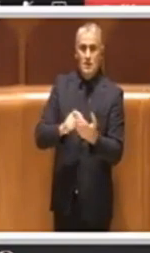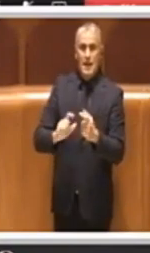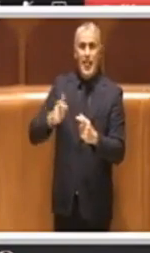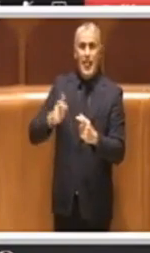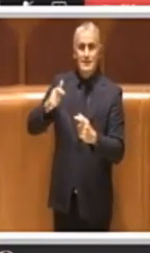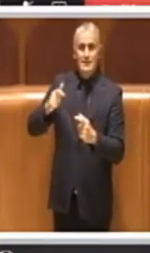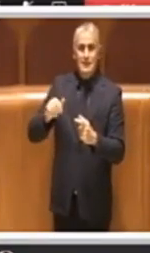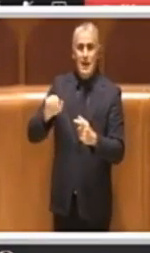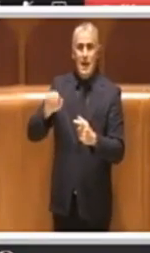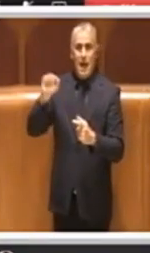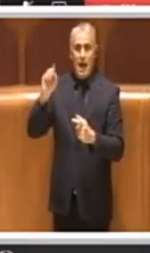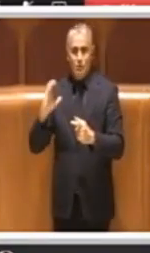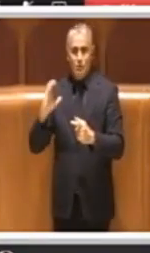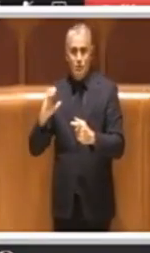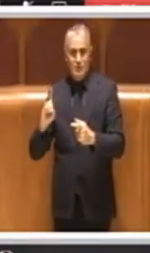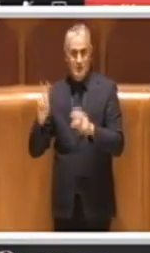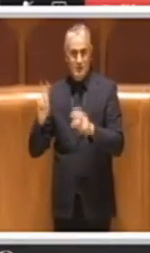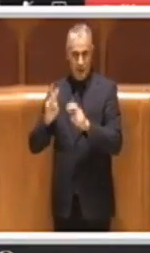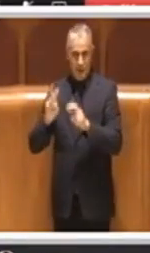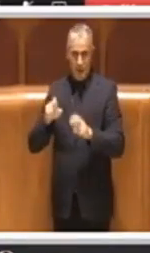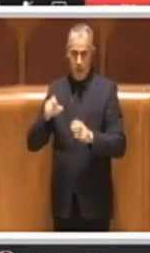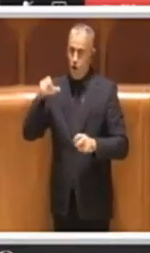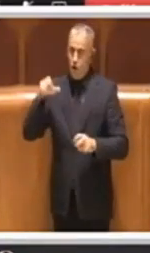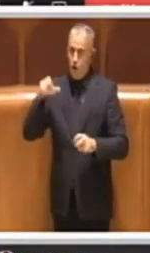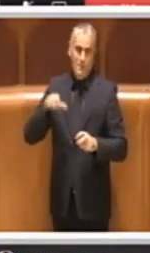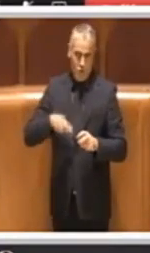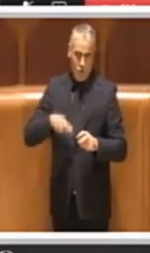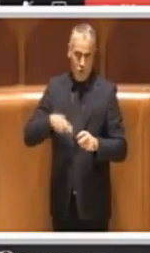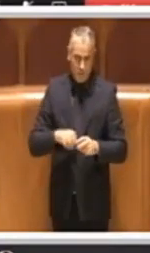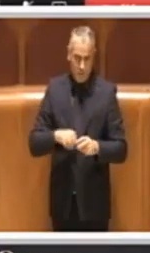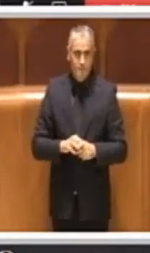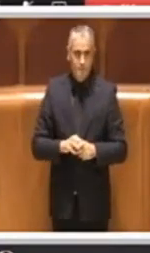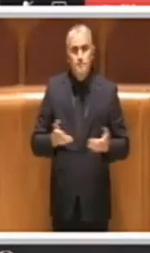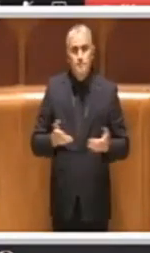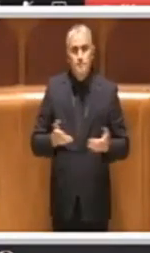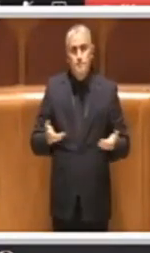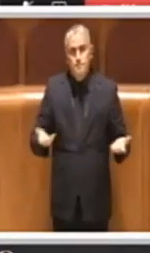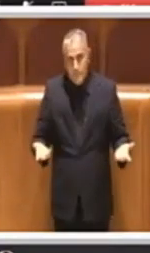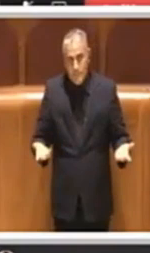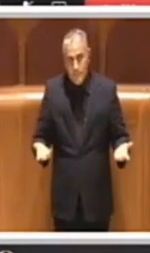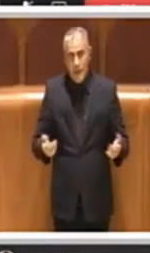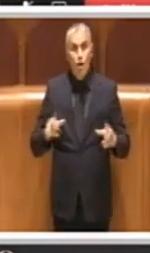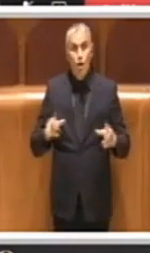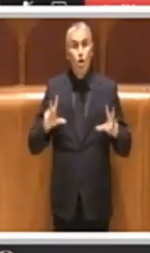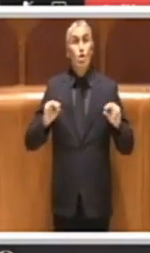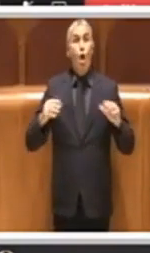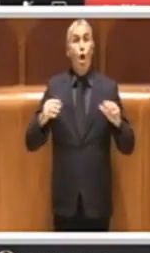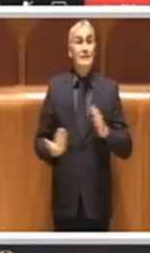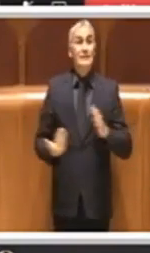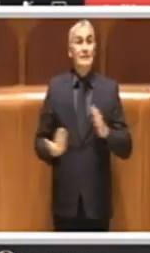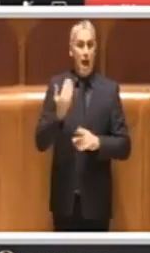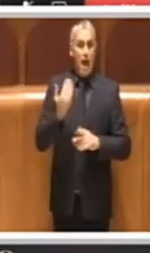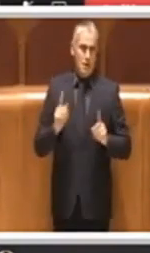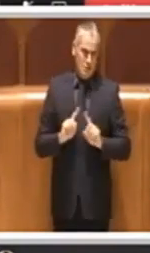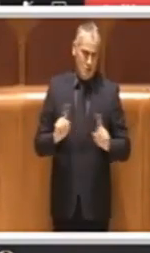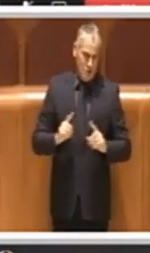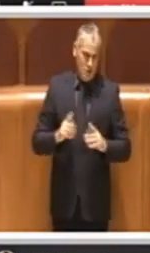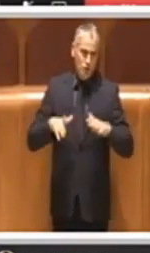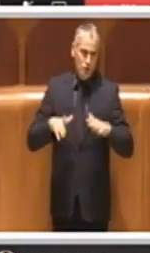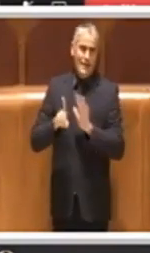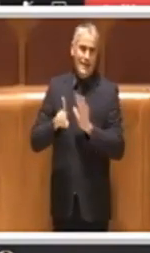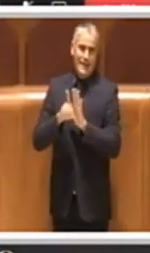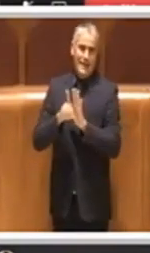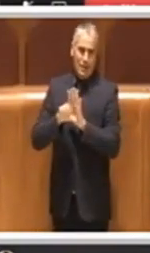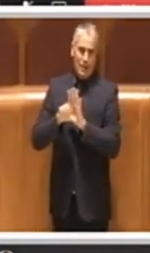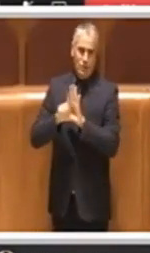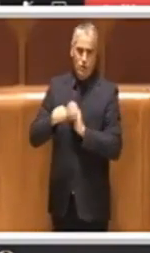adesso chiede o altrimenti è inficiato l'atto di compravendita. O non che sia attualmente una novità perché già il decreto legislativo del